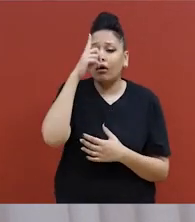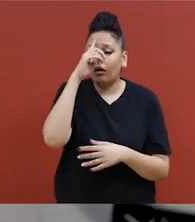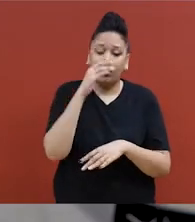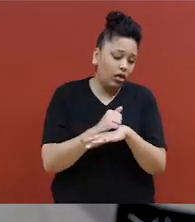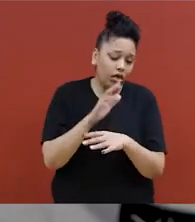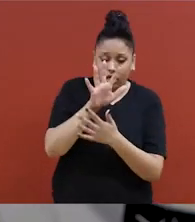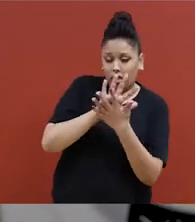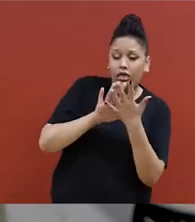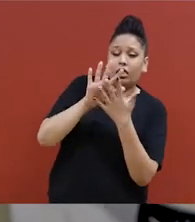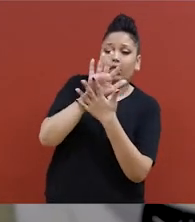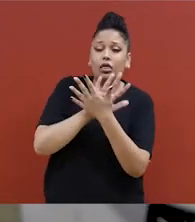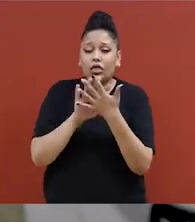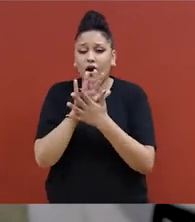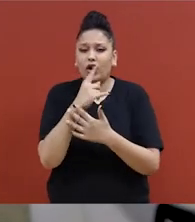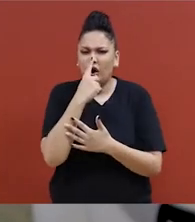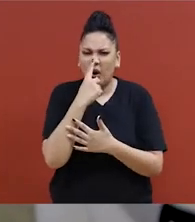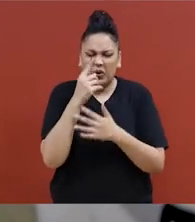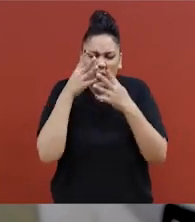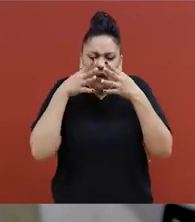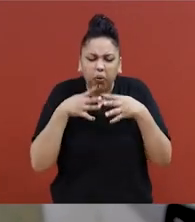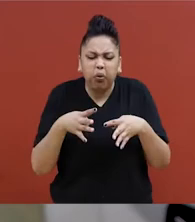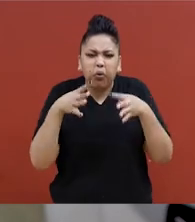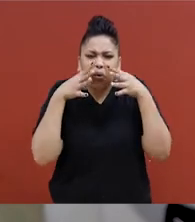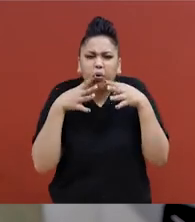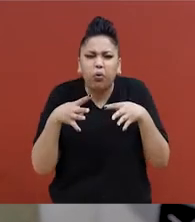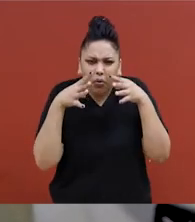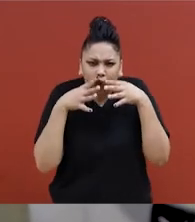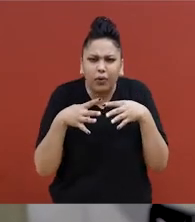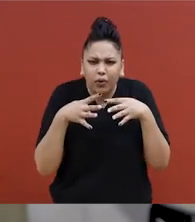connaissance ou le faire saigner du nez.